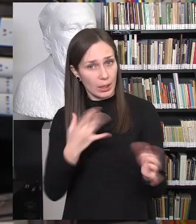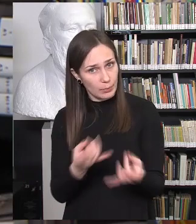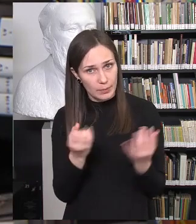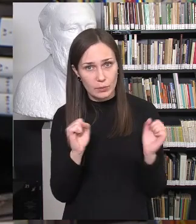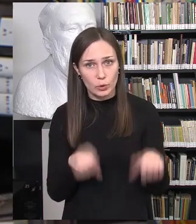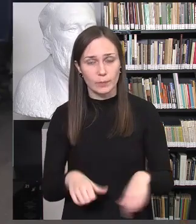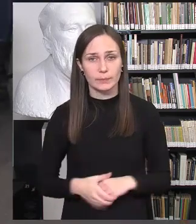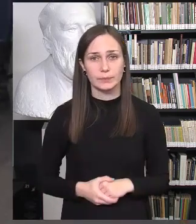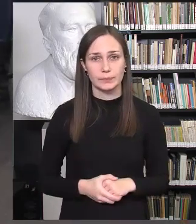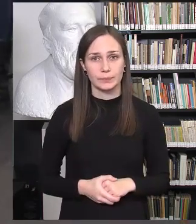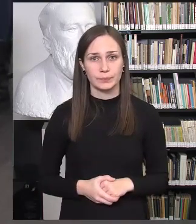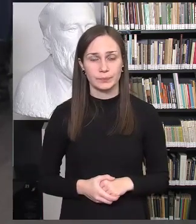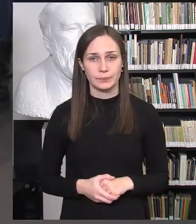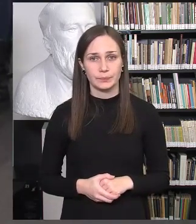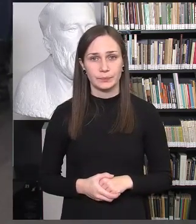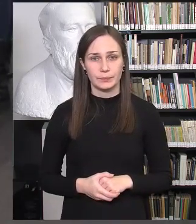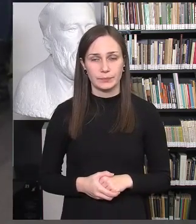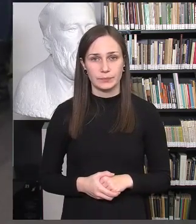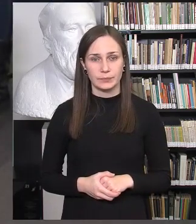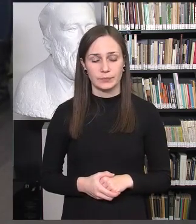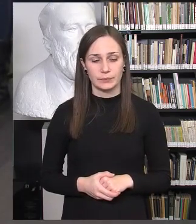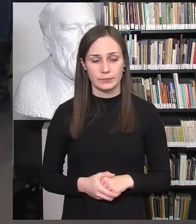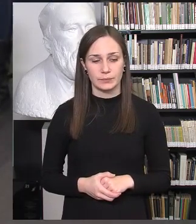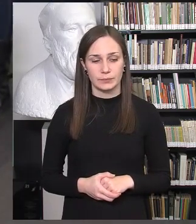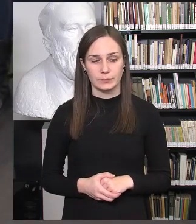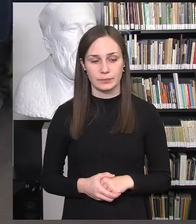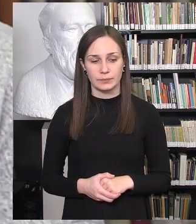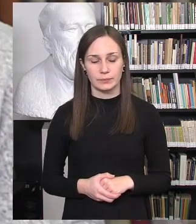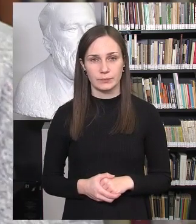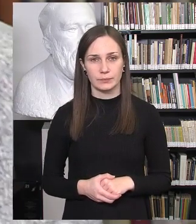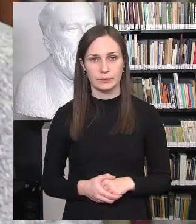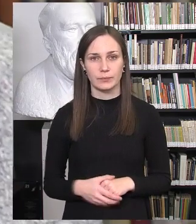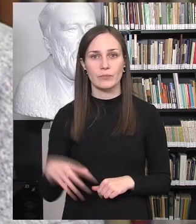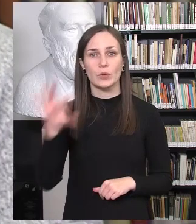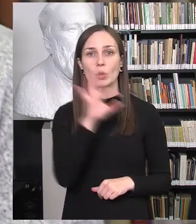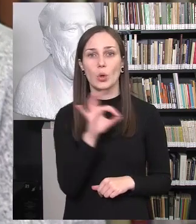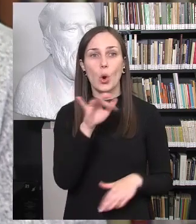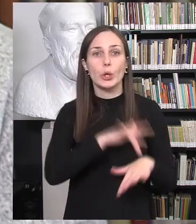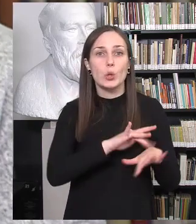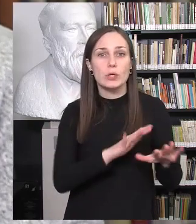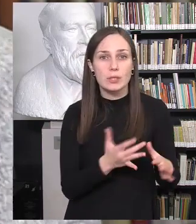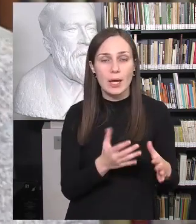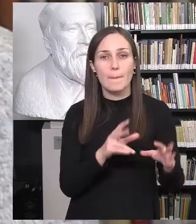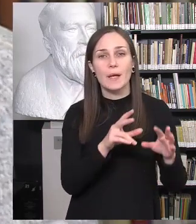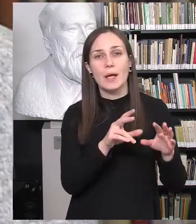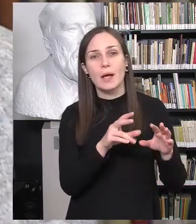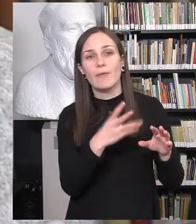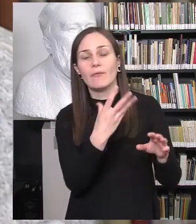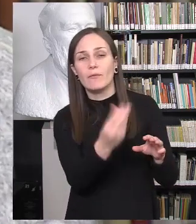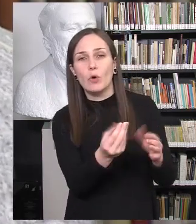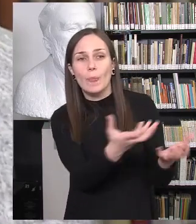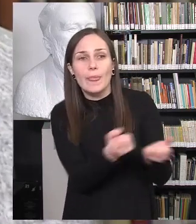pasidalinti. Gerai, iš tikrųjų, kalbant apie tai, kaip jaučiasi, kokios pasėkmės yra to